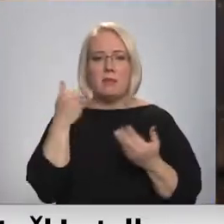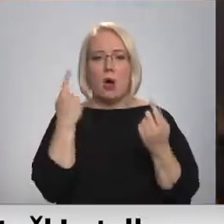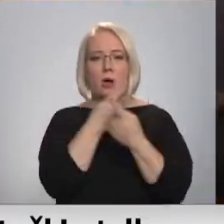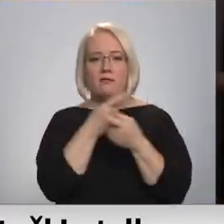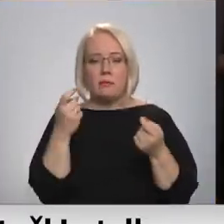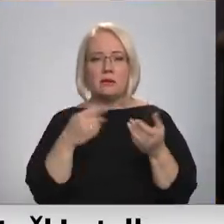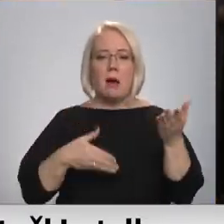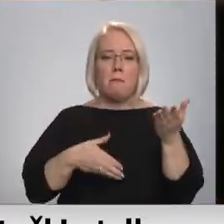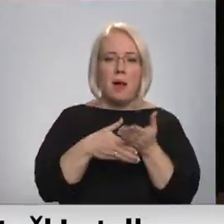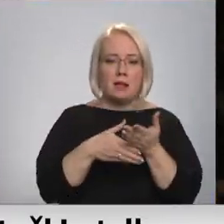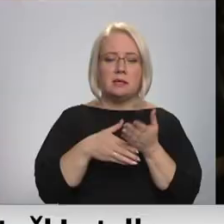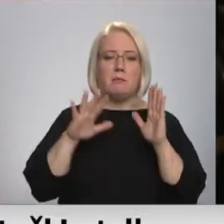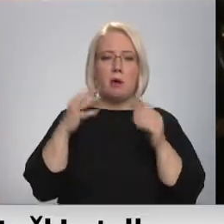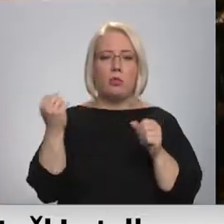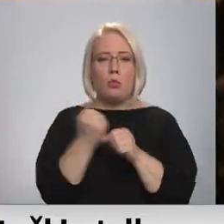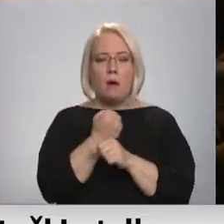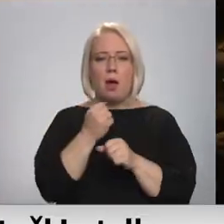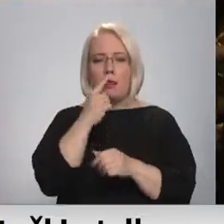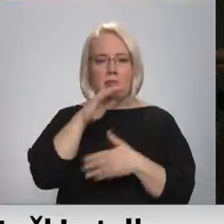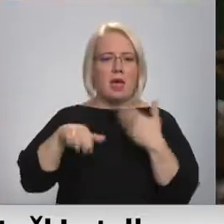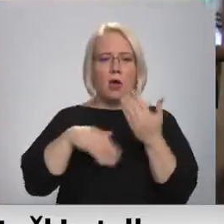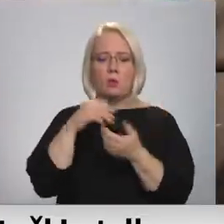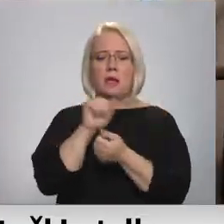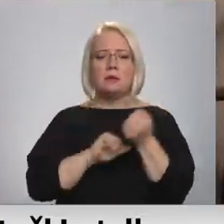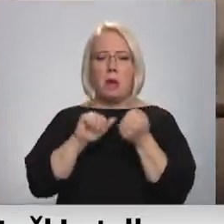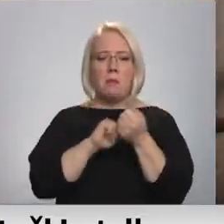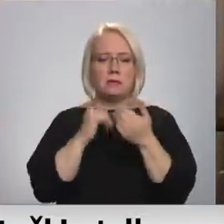palīdzēt, bet kad tomēr neiejaukties dabas likumos.